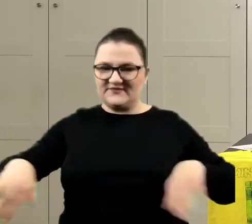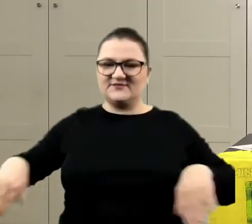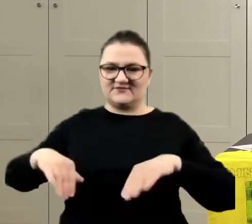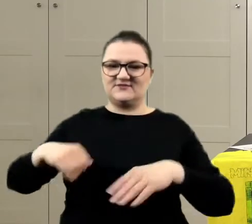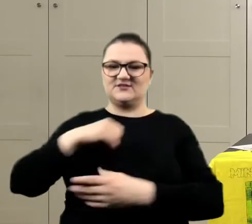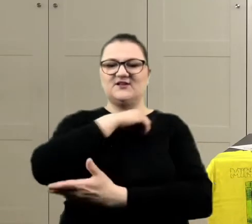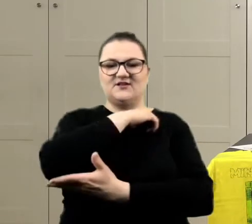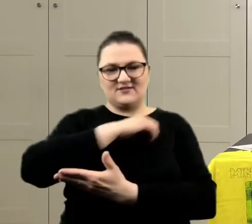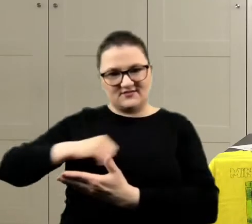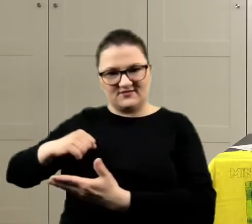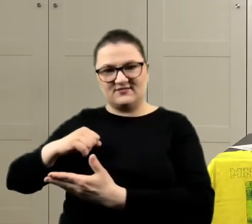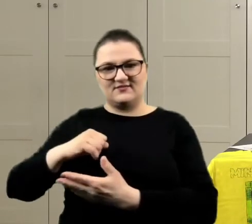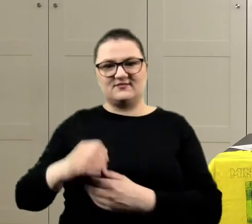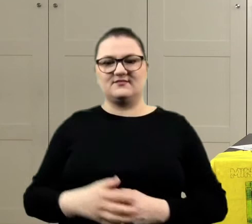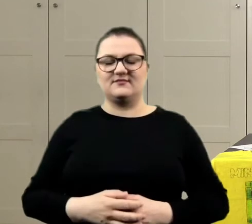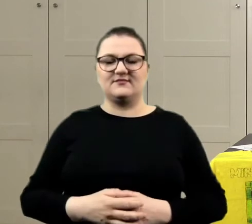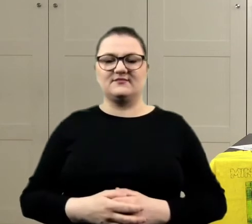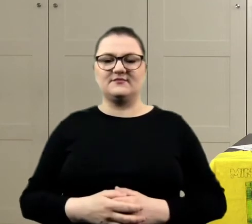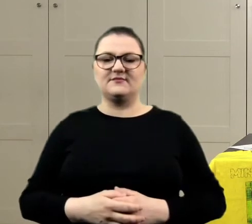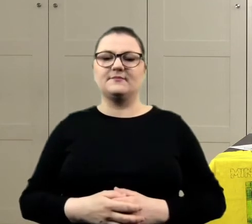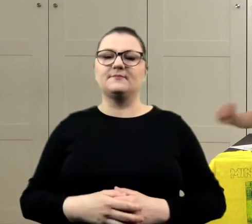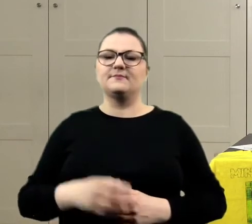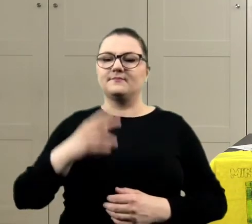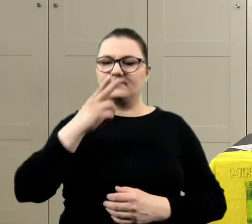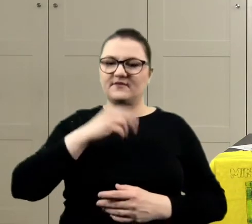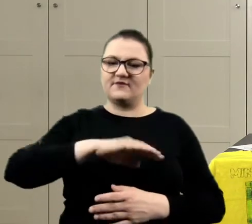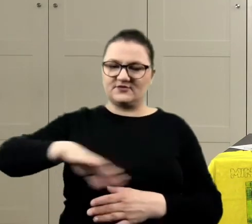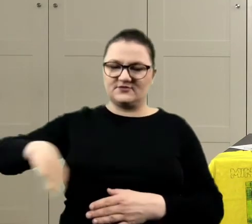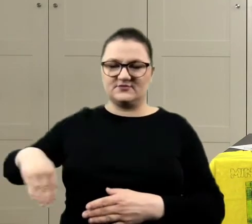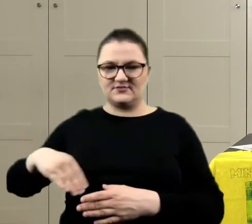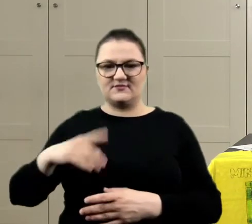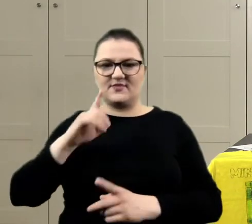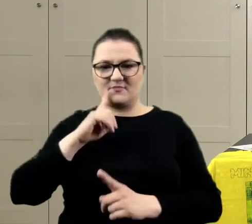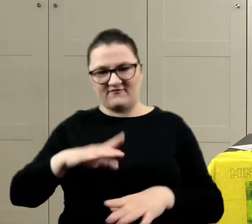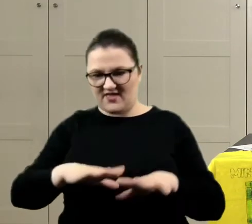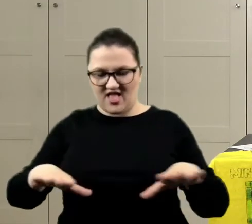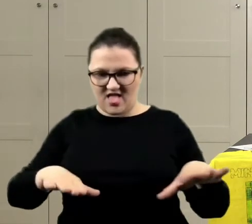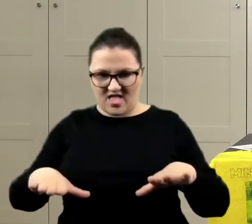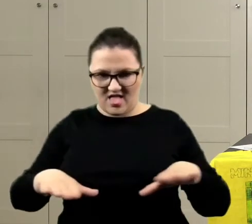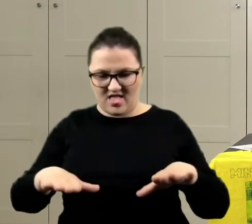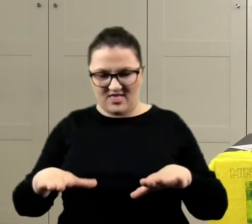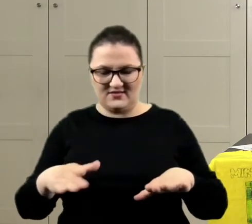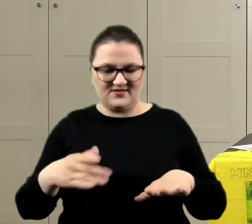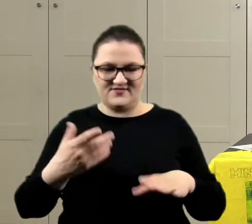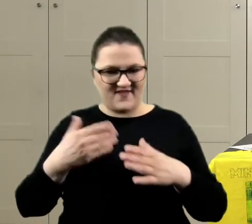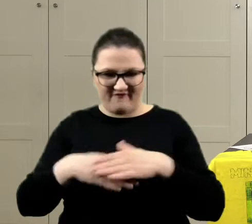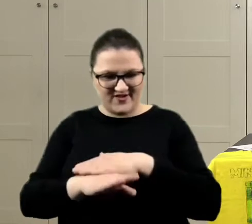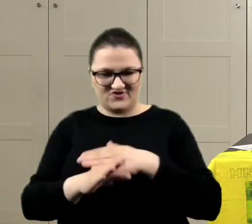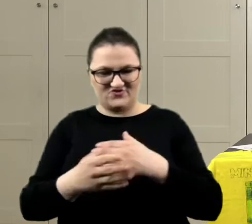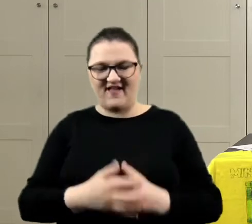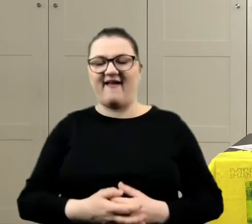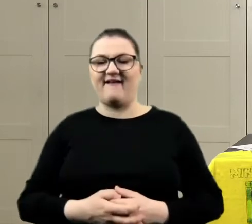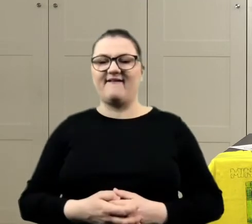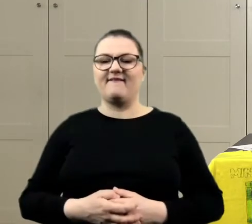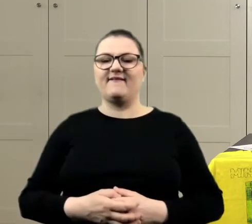zabierz rączki. Słuchajcie, no musimy, zabierz hala rączkę, bo naprawdę wtedy mi, wiesz, nie wyjdzie. I